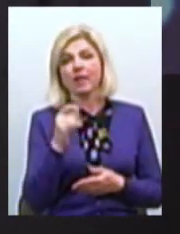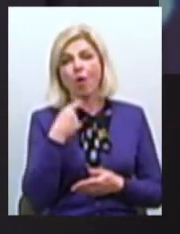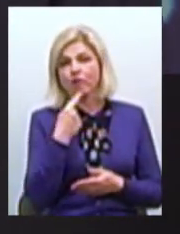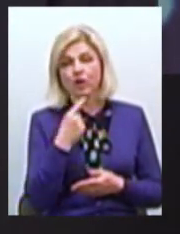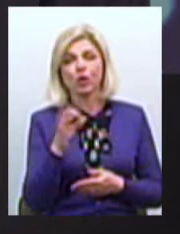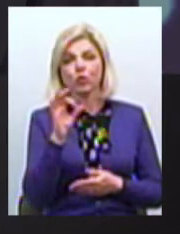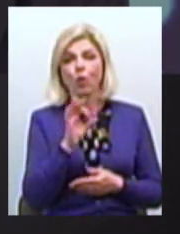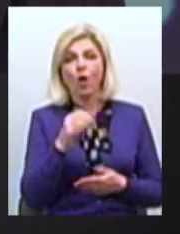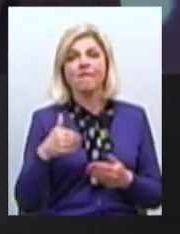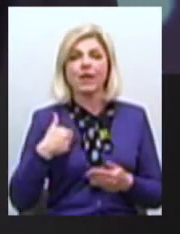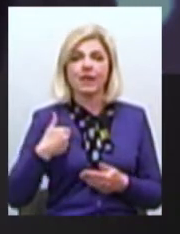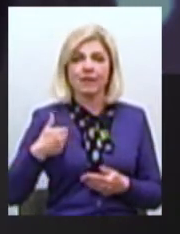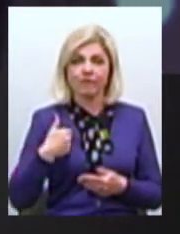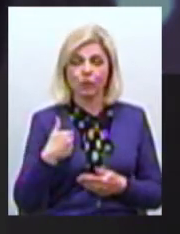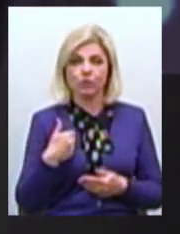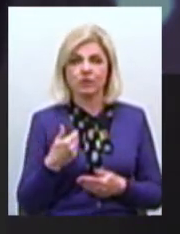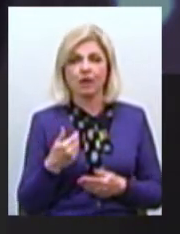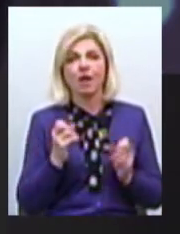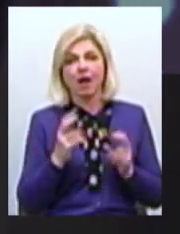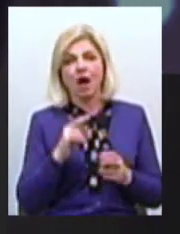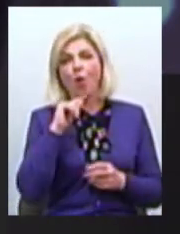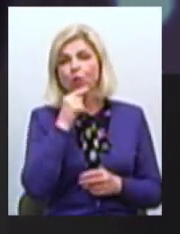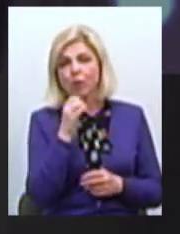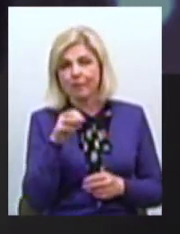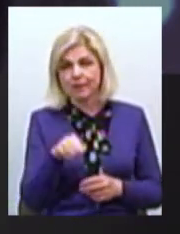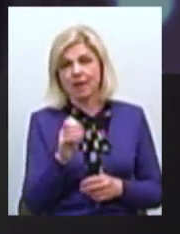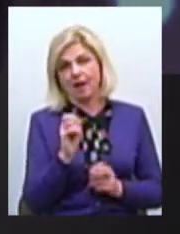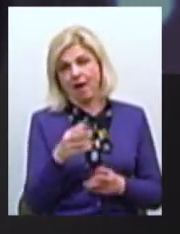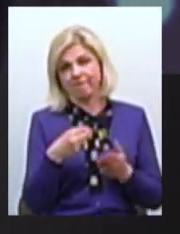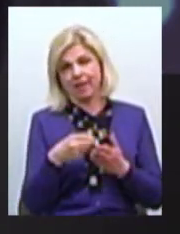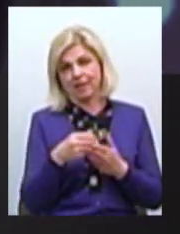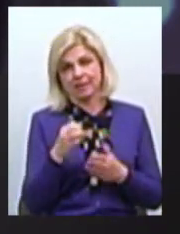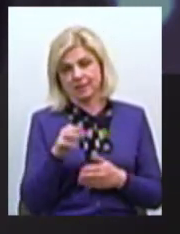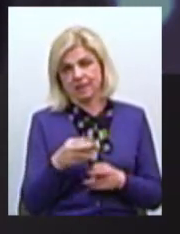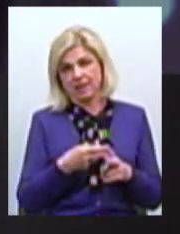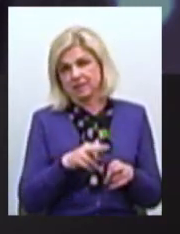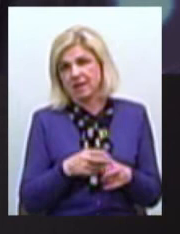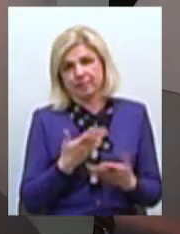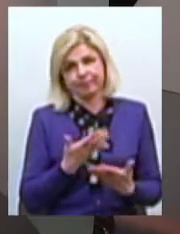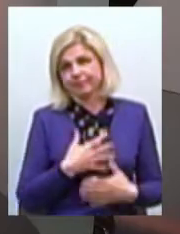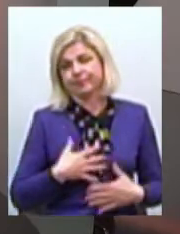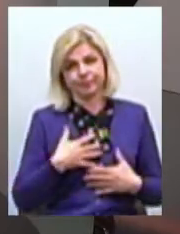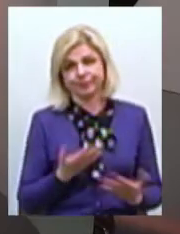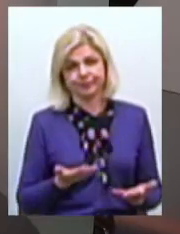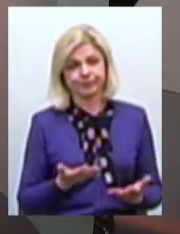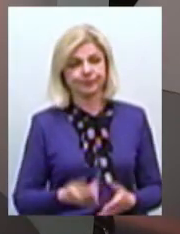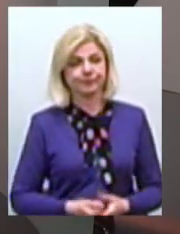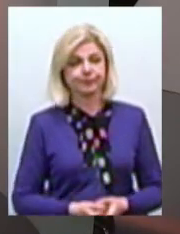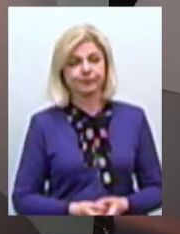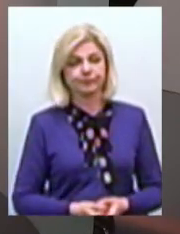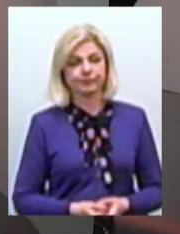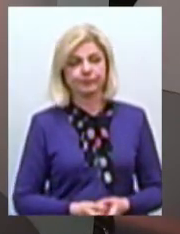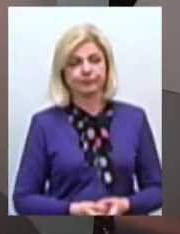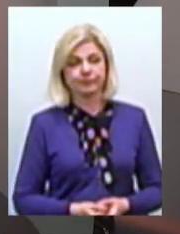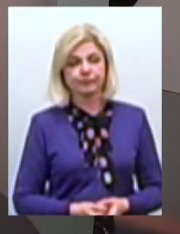ефективності як економіст, як фінансіст Оце дуже прикро і мені під